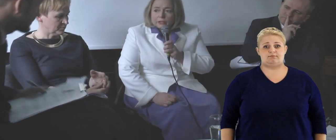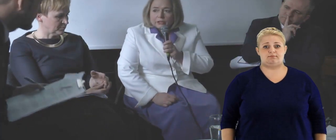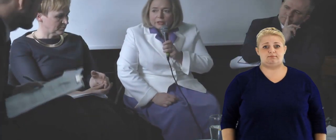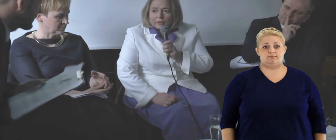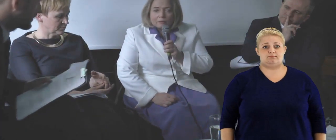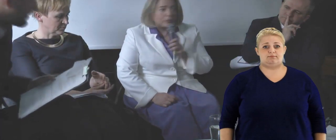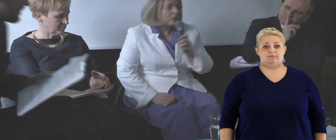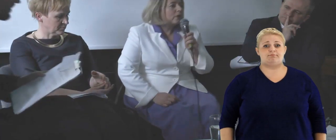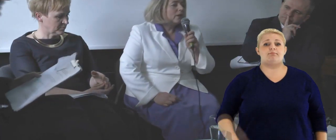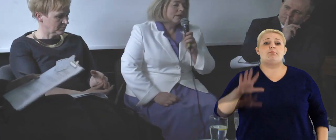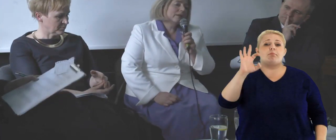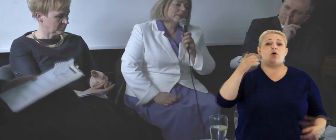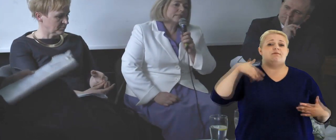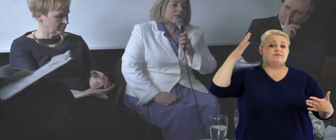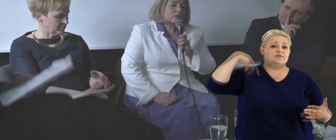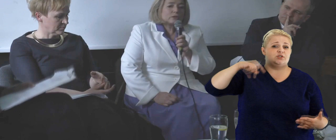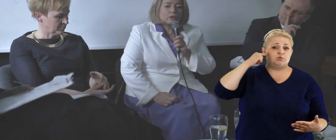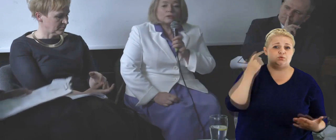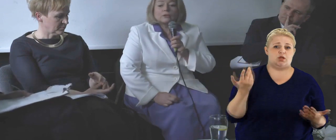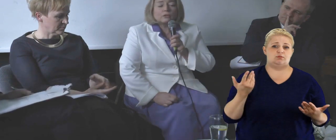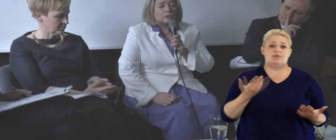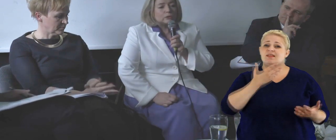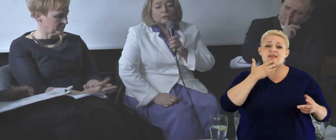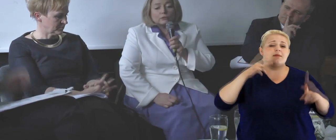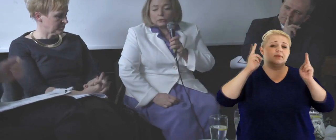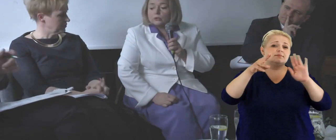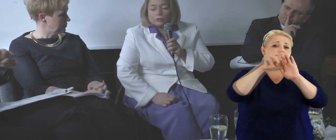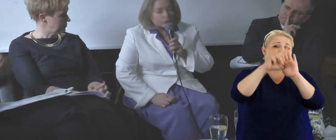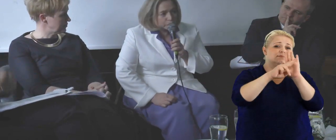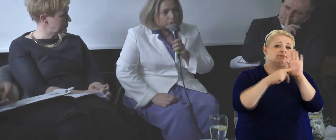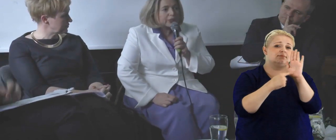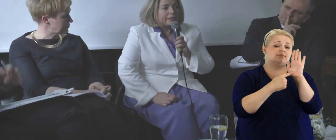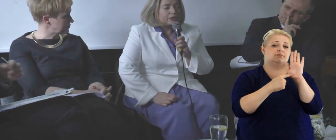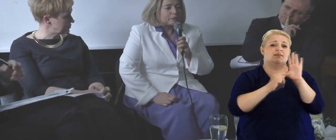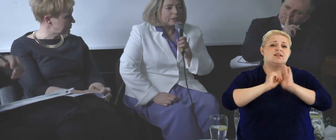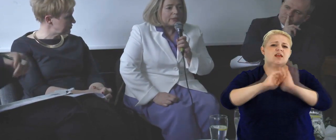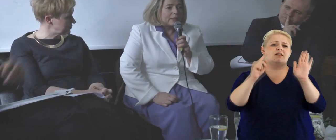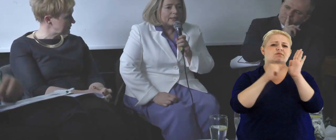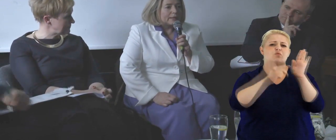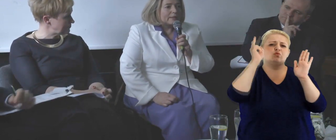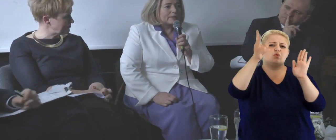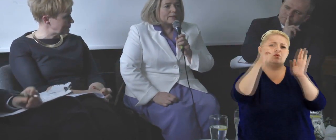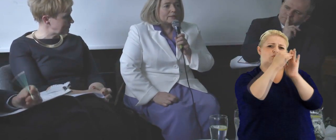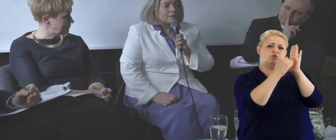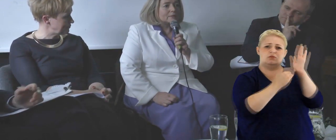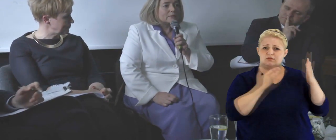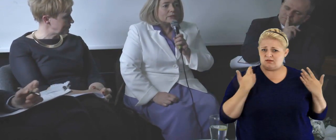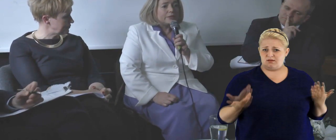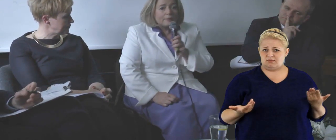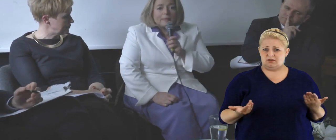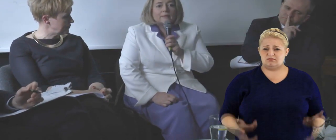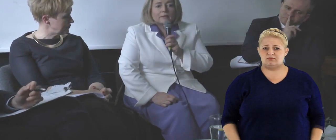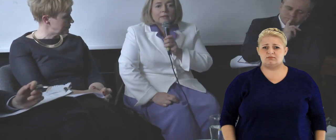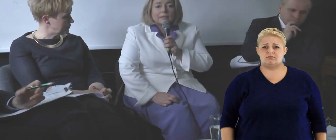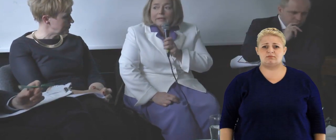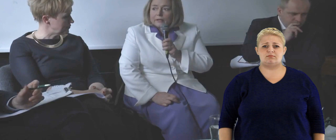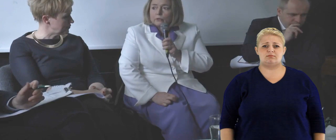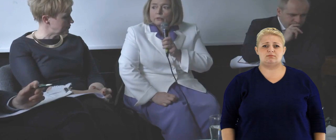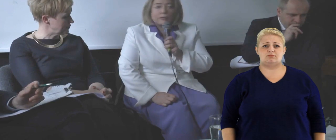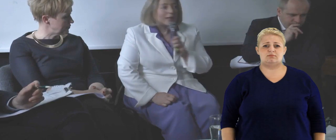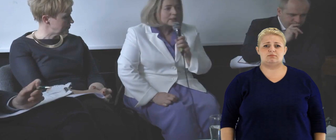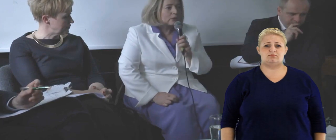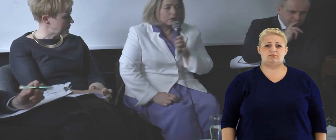punktu wyjścia, bo z tego, co, co, co, co słyszeliśmy, no nie ma tych